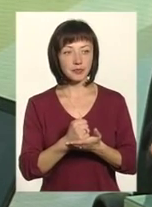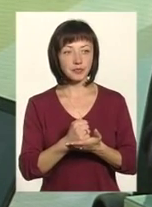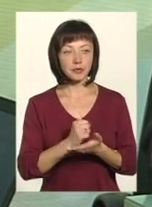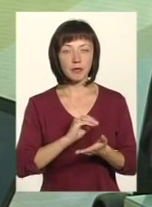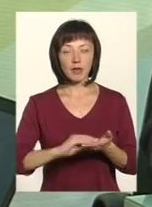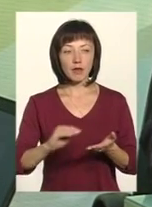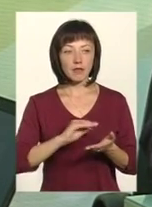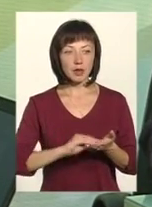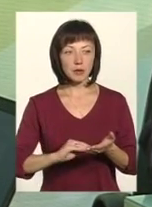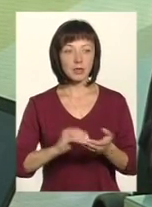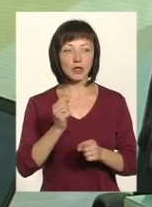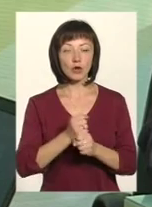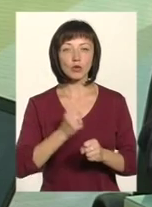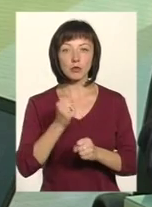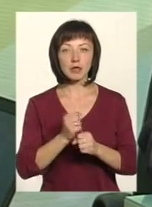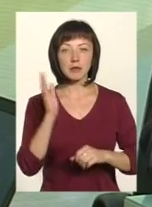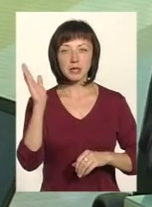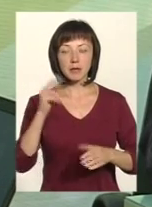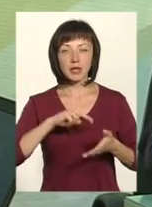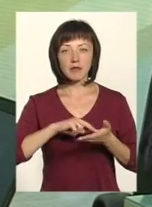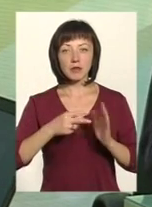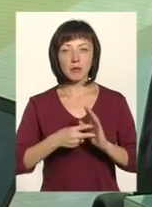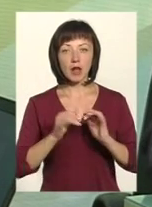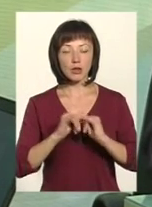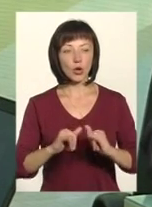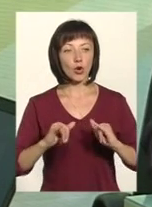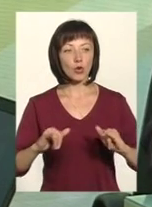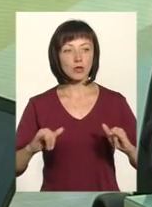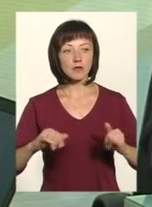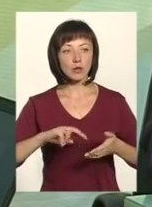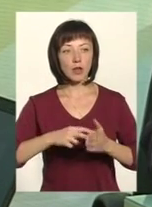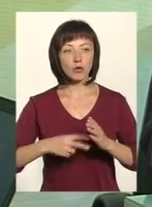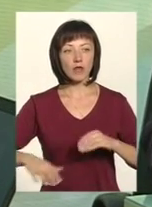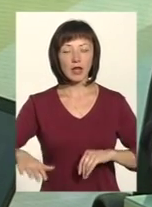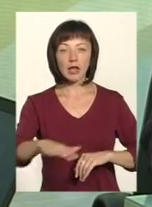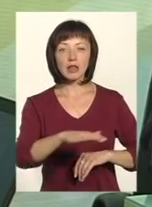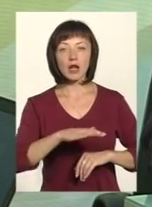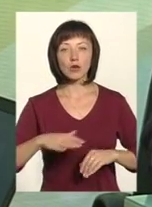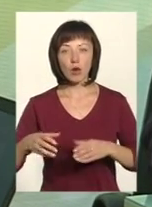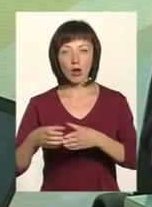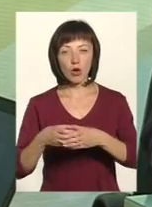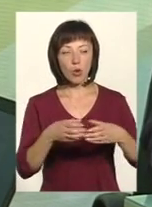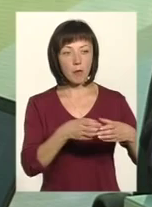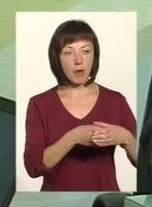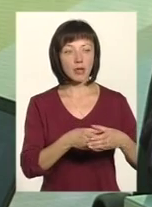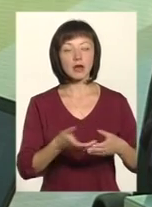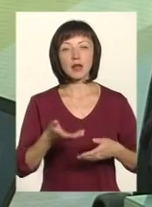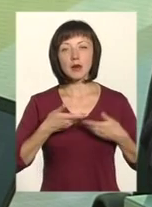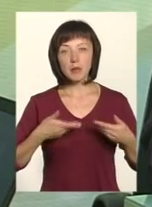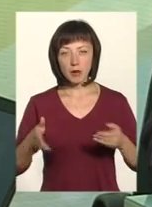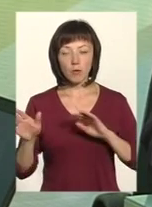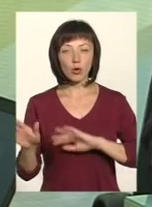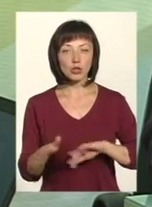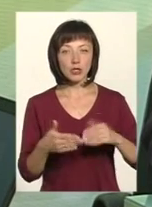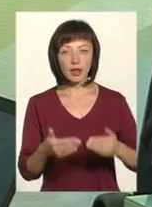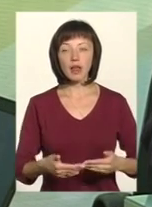розробити перспективний план розвитку і планування територіальних громад. Ми пройшли етап, коли ми